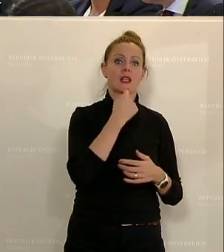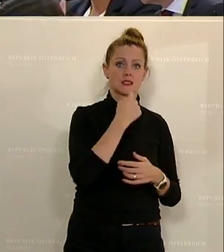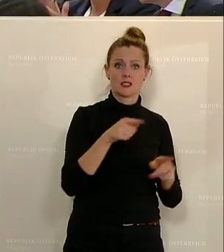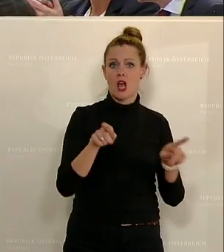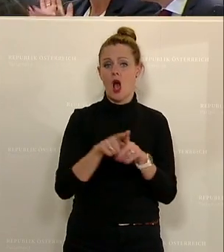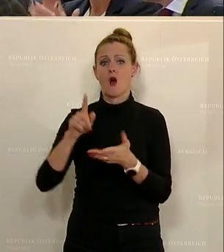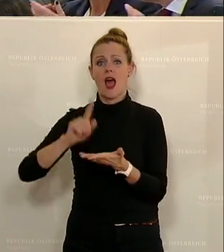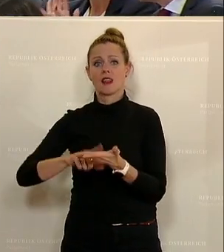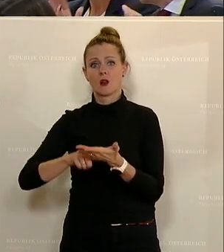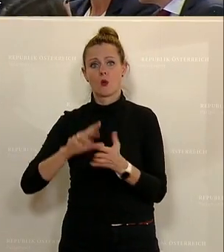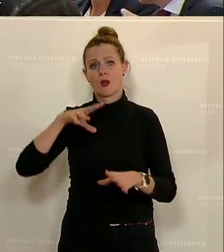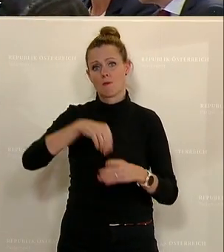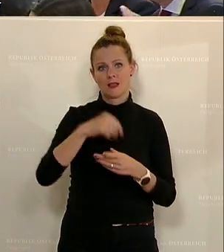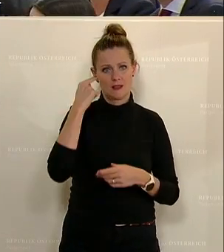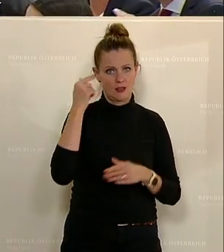analog mitdenken.